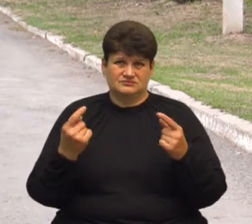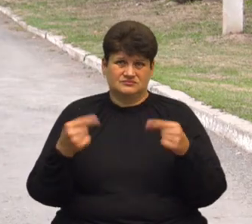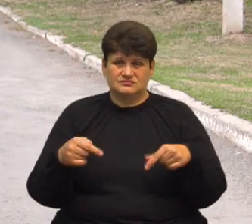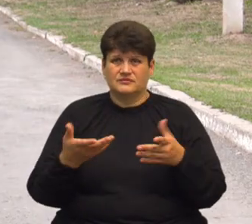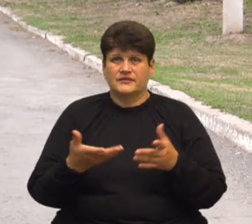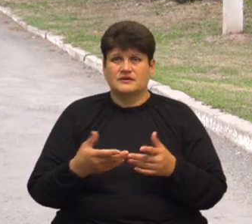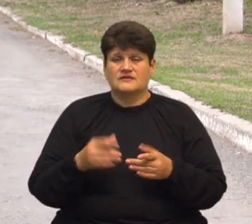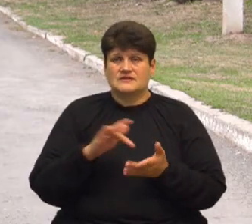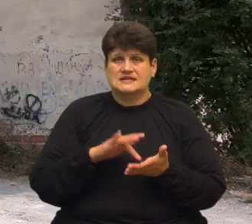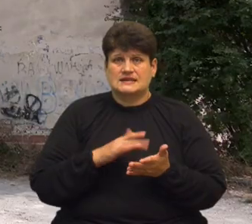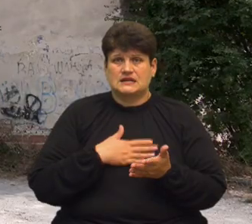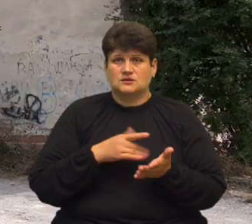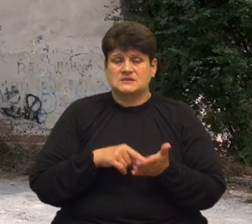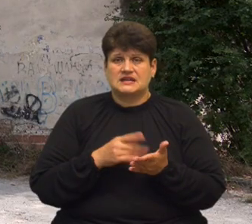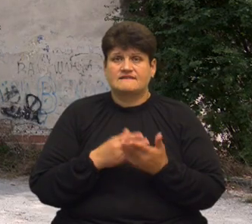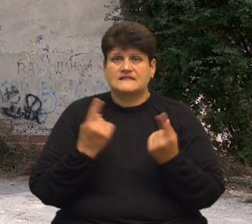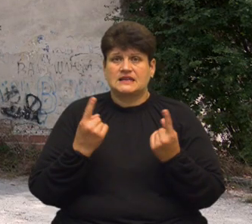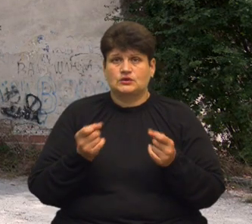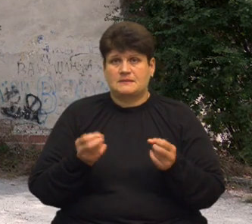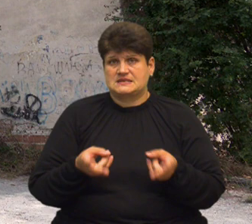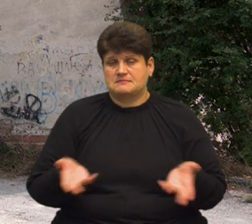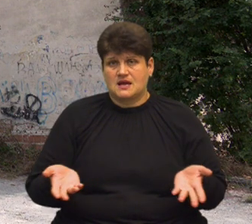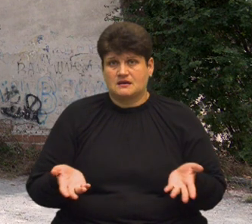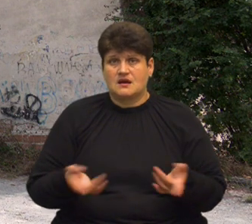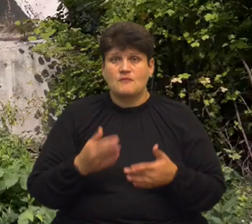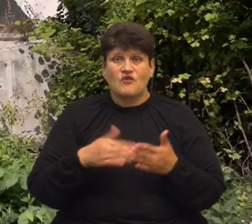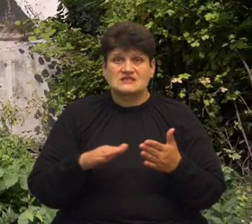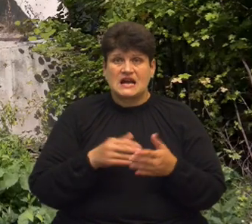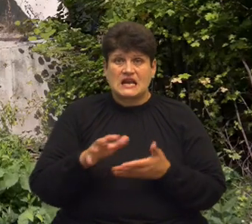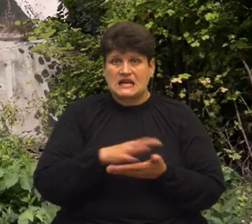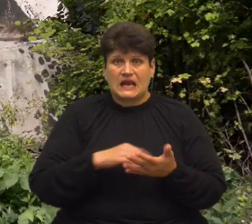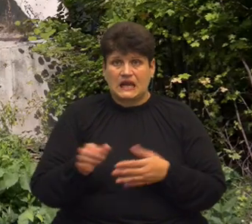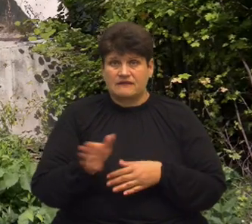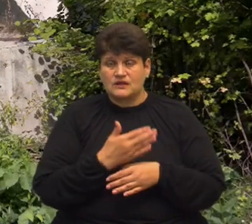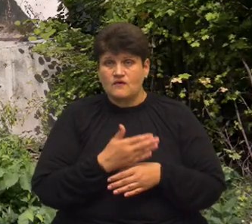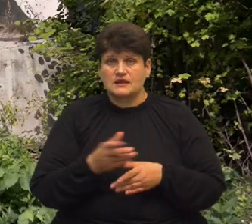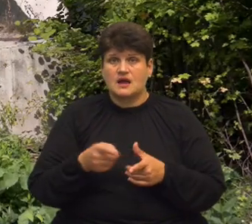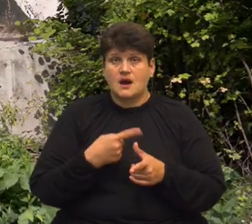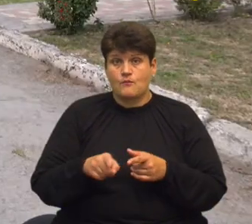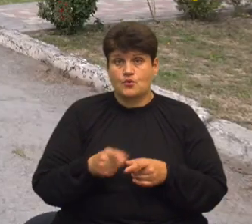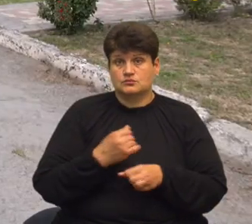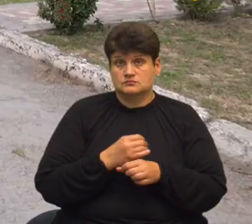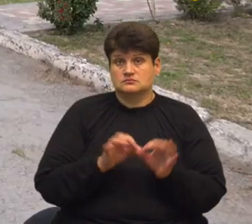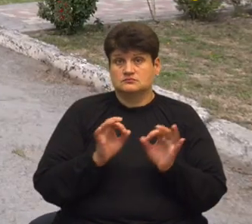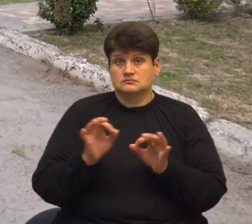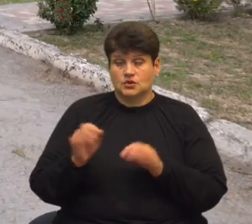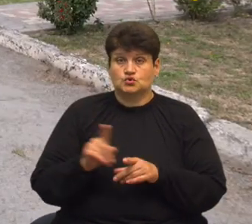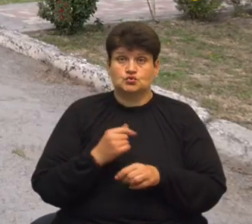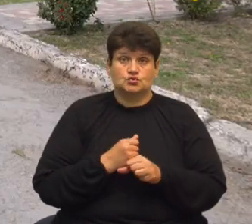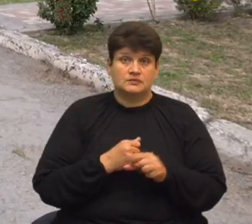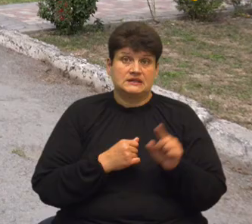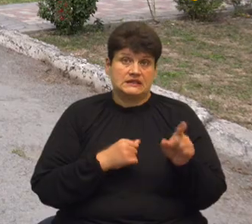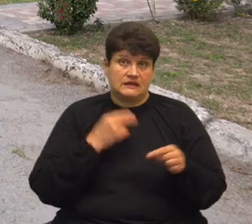є дуже великою небезпекою. Або її взагалі ліквідувати, або провести до ладу і щось зробити там